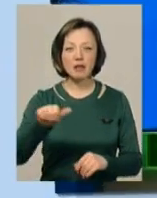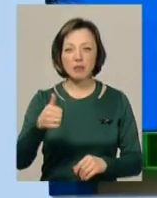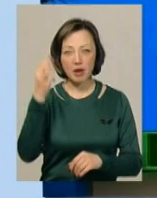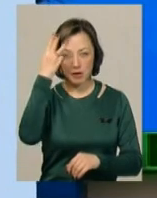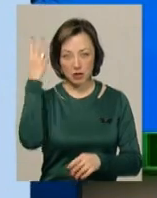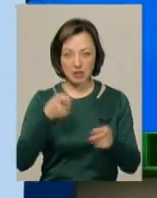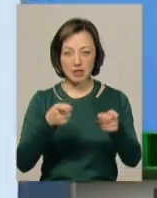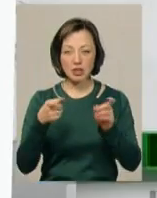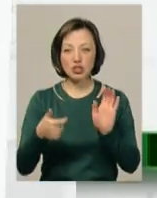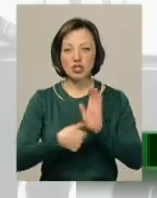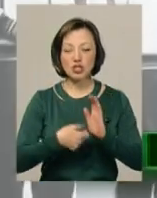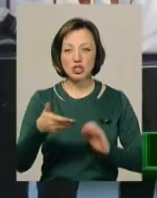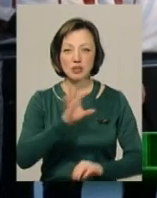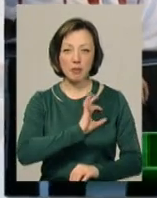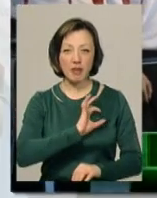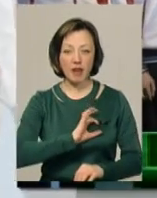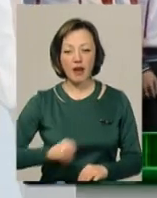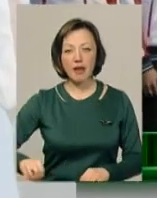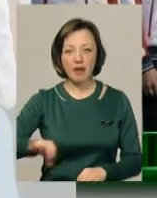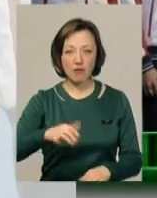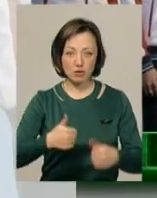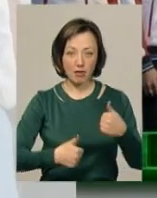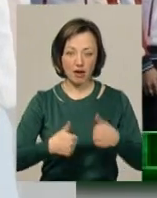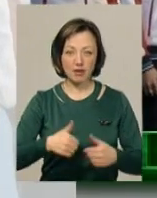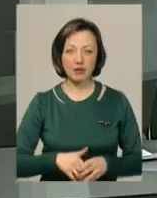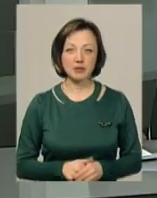настріляли на шість медалей на континентальній першості.